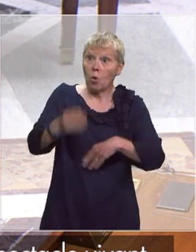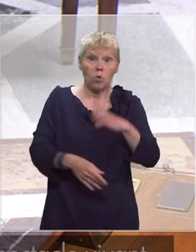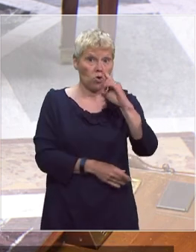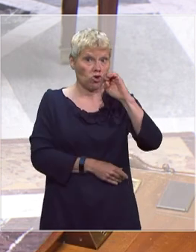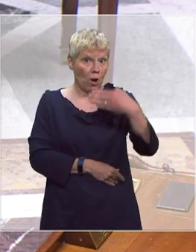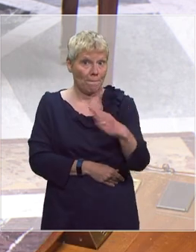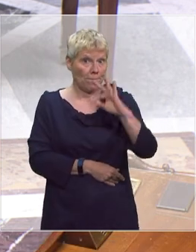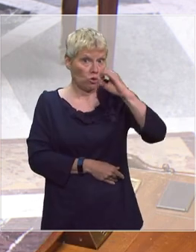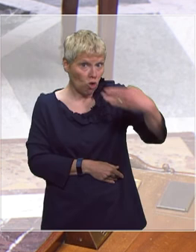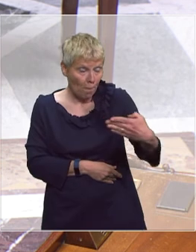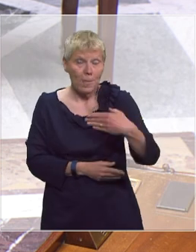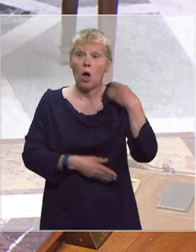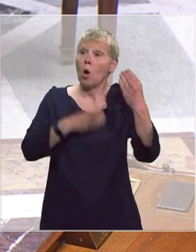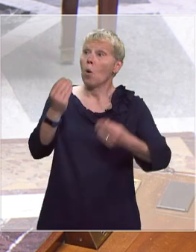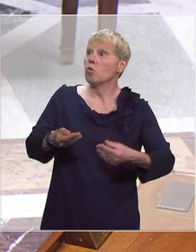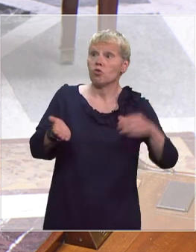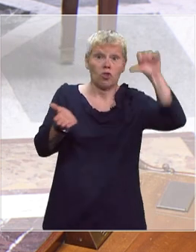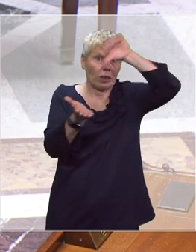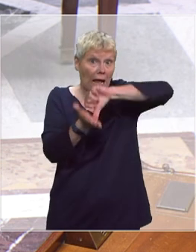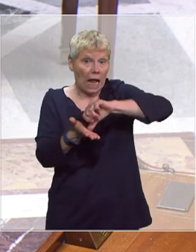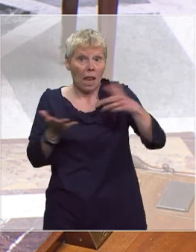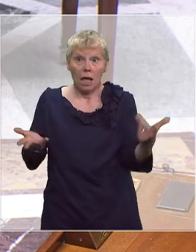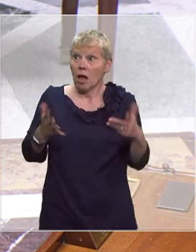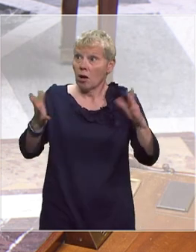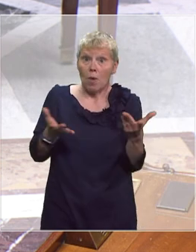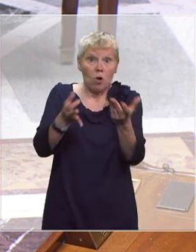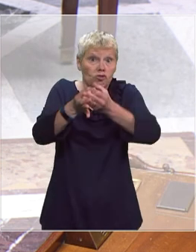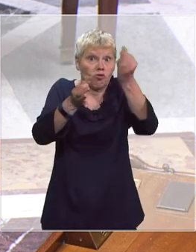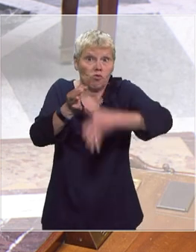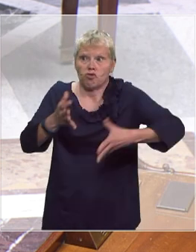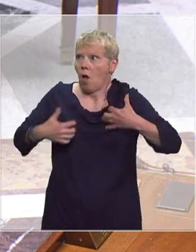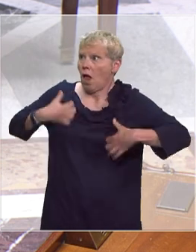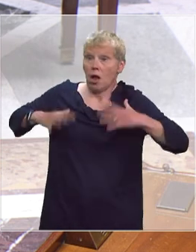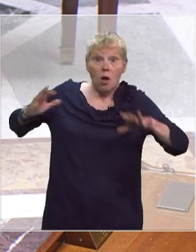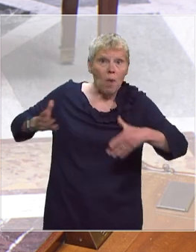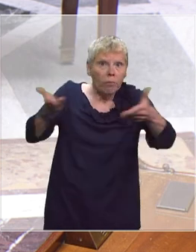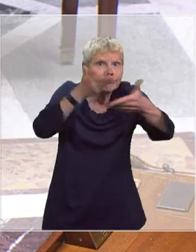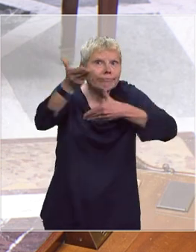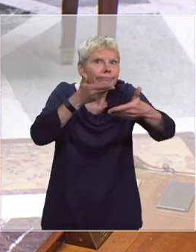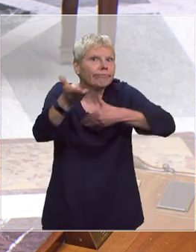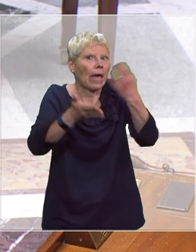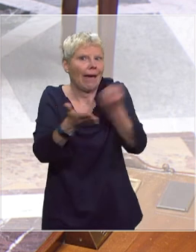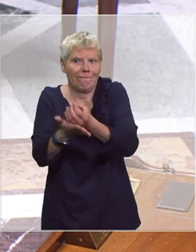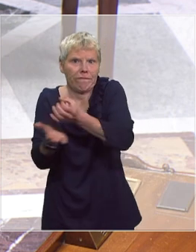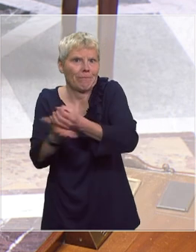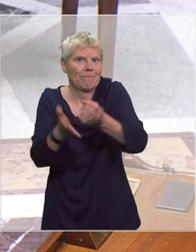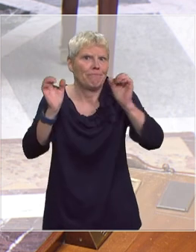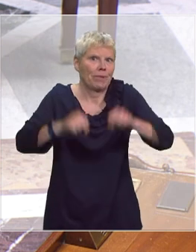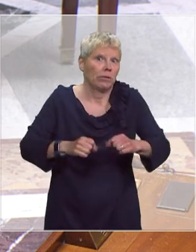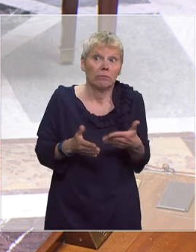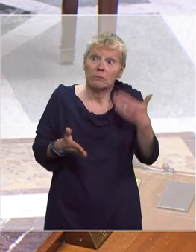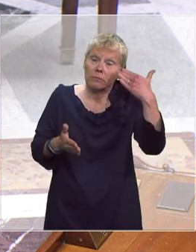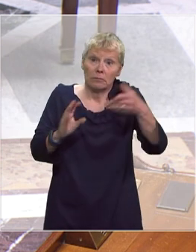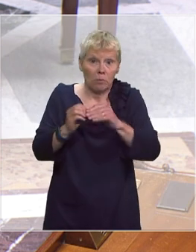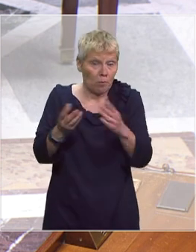ou en administration centrale pour pouvoir avoir des réponses ou en tout cas pour pouvoir échanger sur les problématiques auxquelles ils sont confrontés en